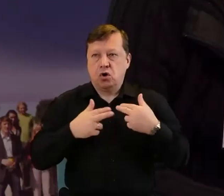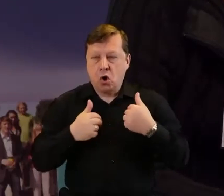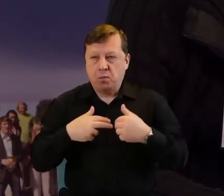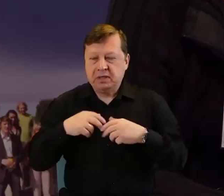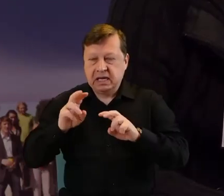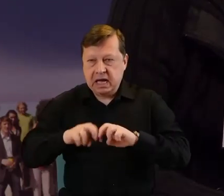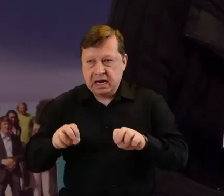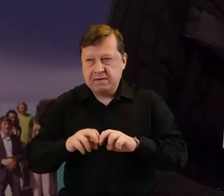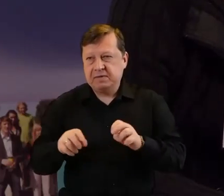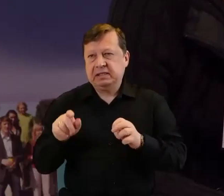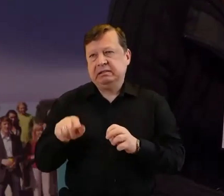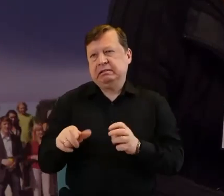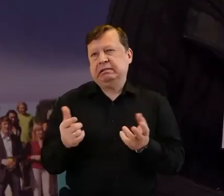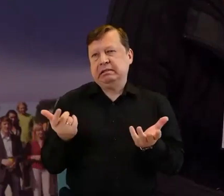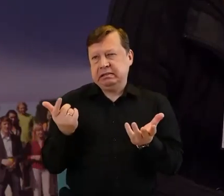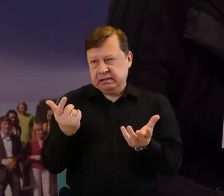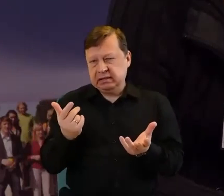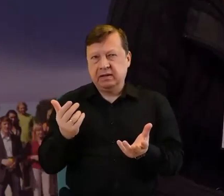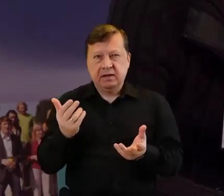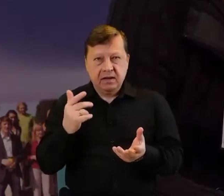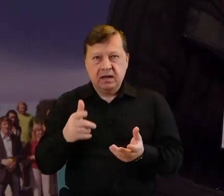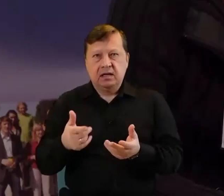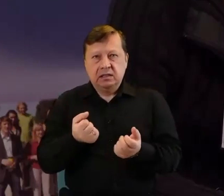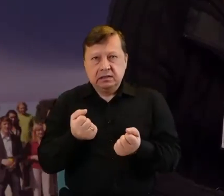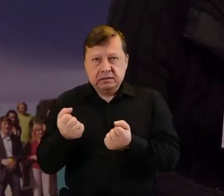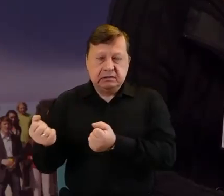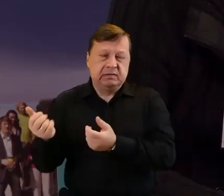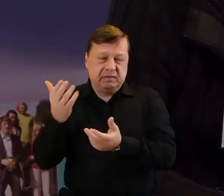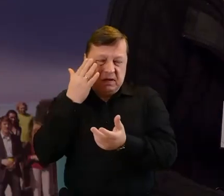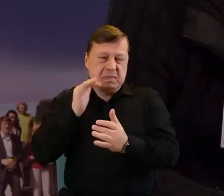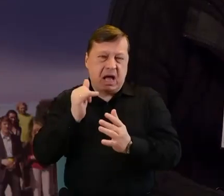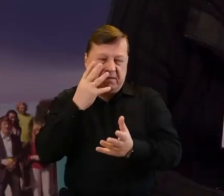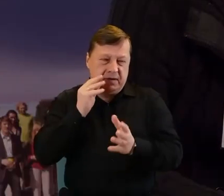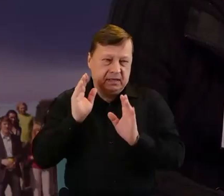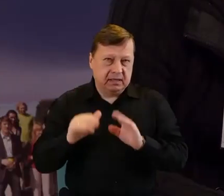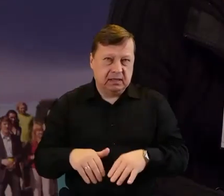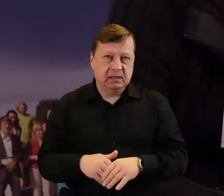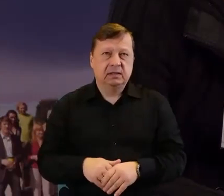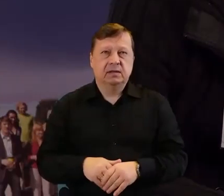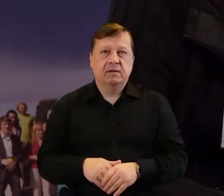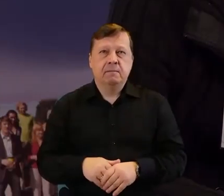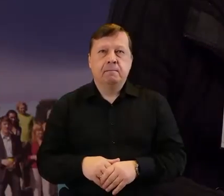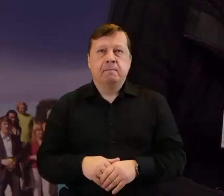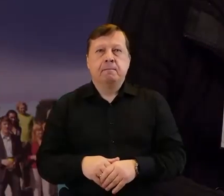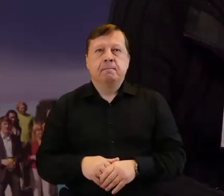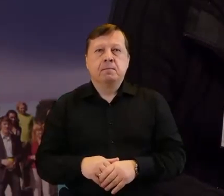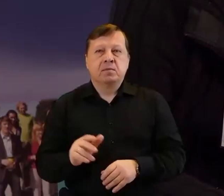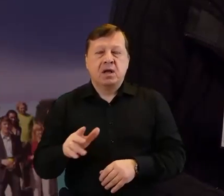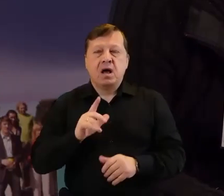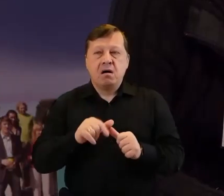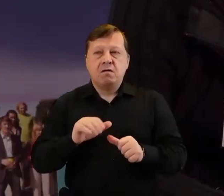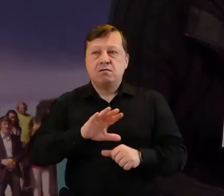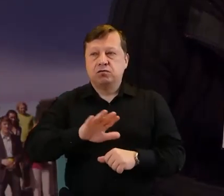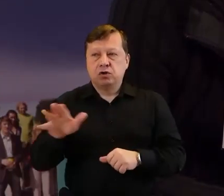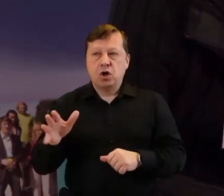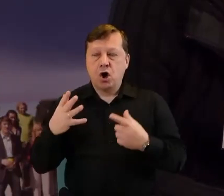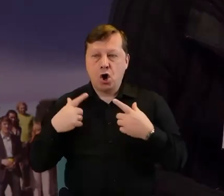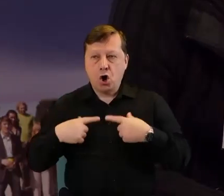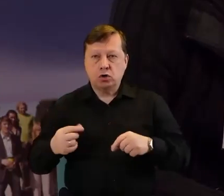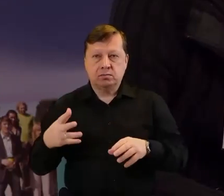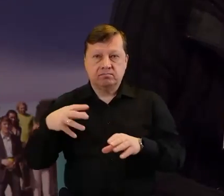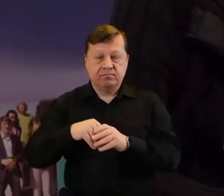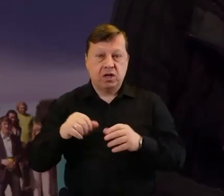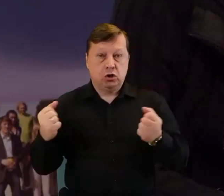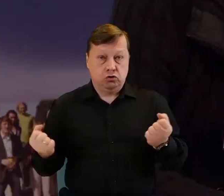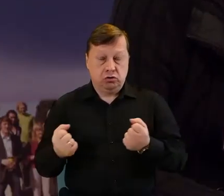rewizyjną, która funkcjonuje jak funkcjonuje u nas, bo u nas jest troszeczkę też inny model, w zasadzie wszystkie osoby, które są w stowarzyszeniu,